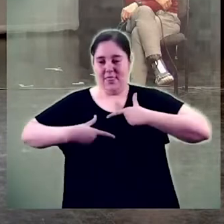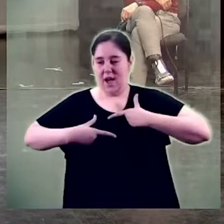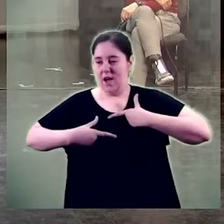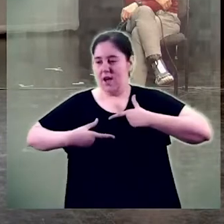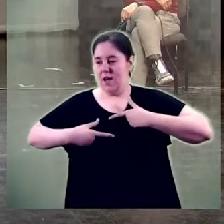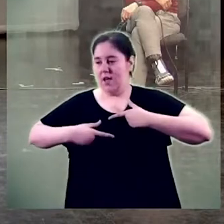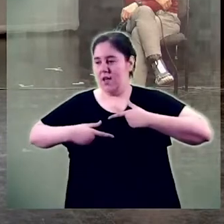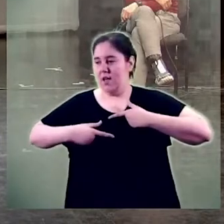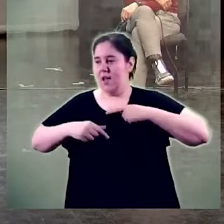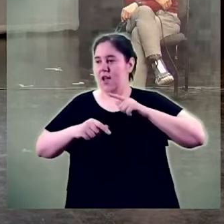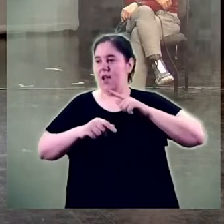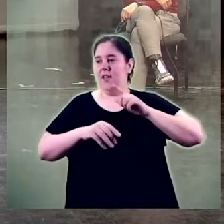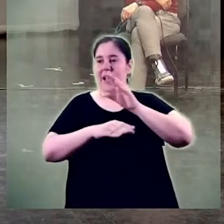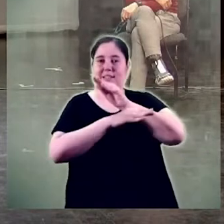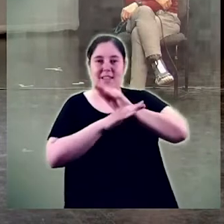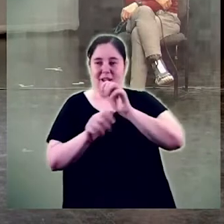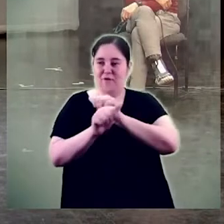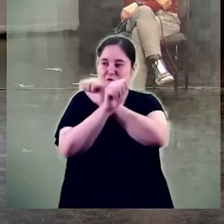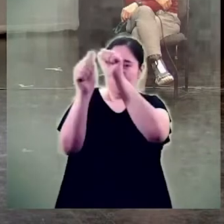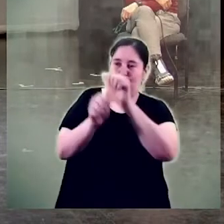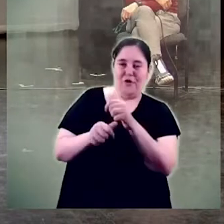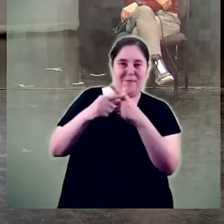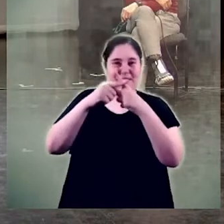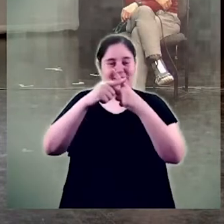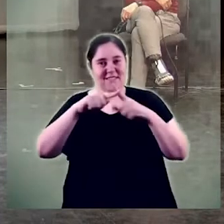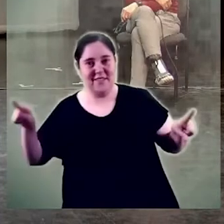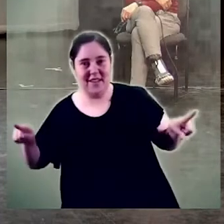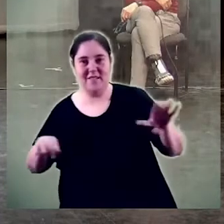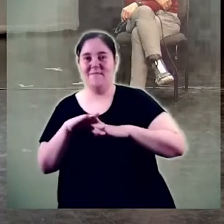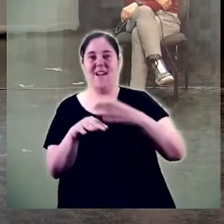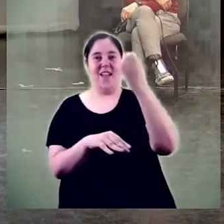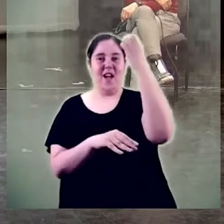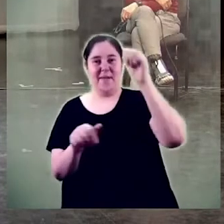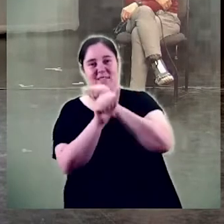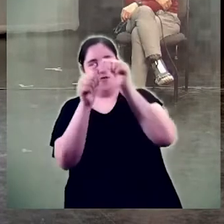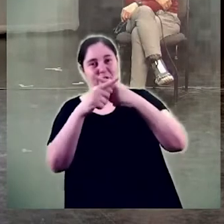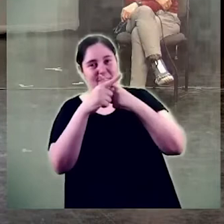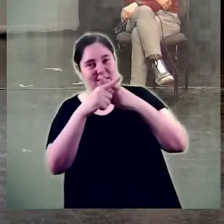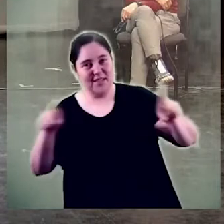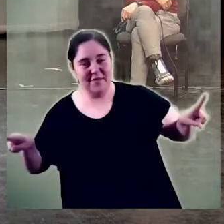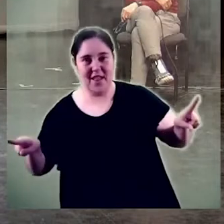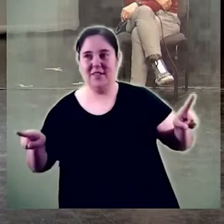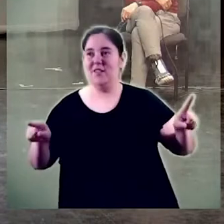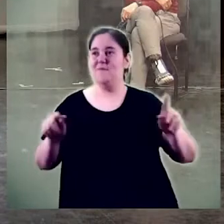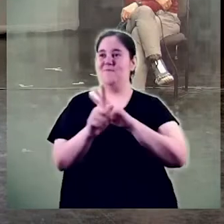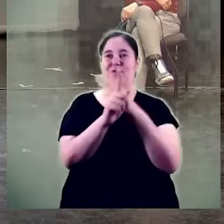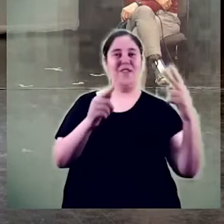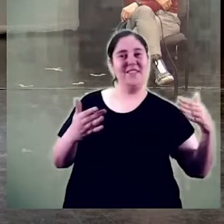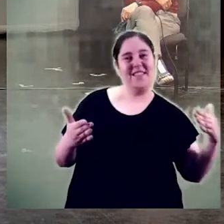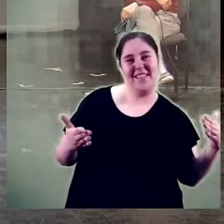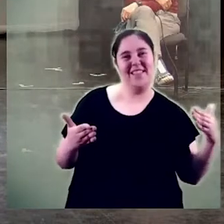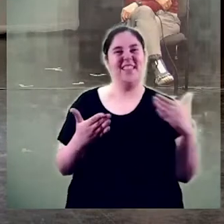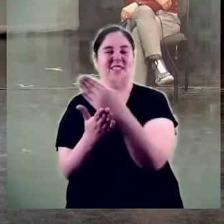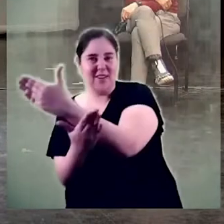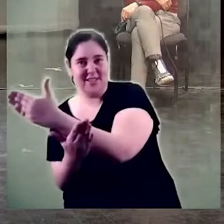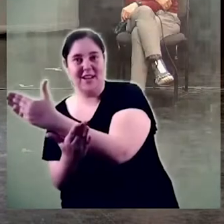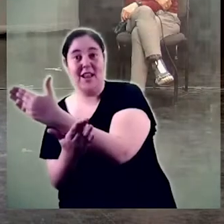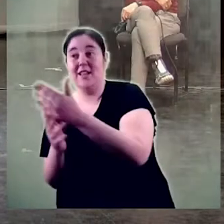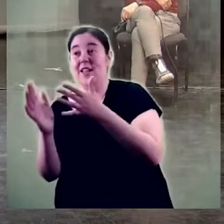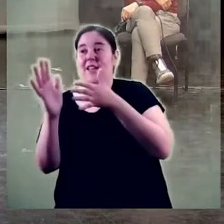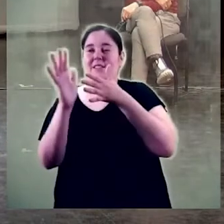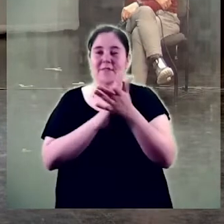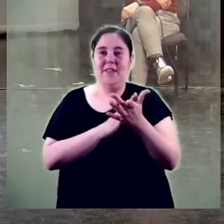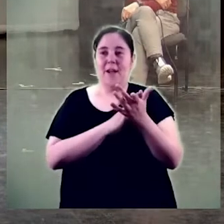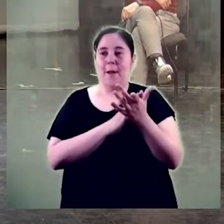buscar formes d'ensenyar i d'aprendre diferents que siguin complementaris que siguin transversals que busquin